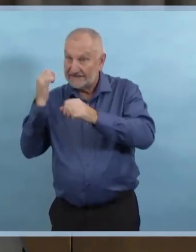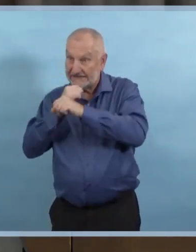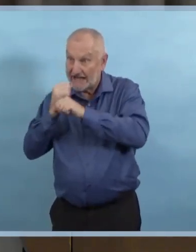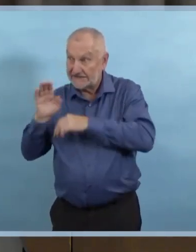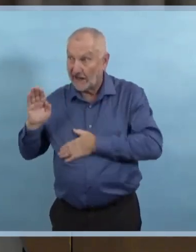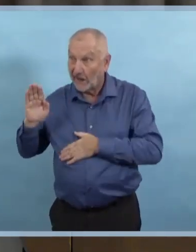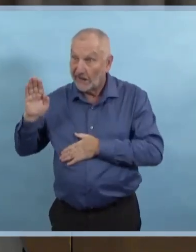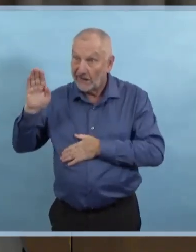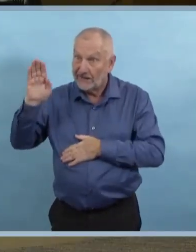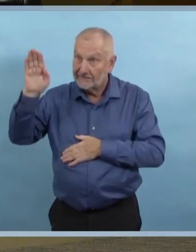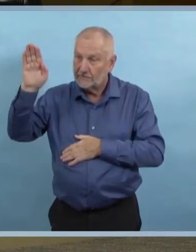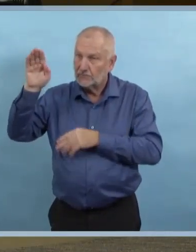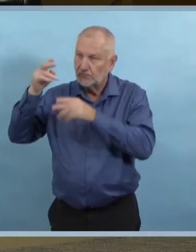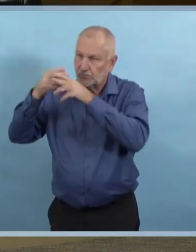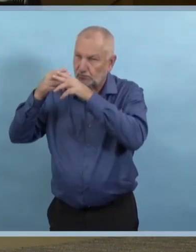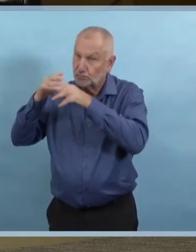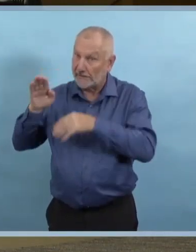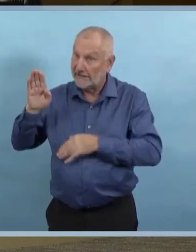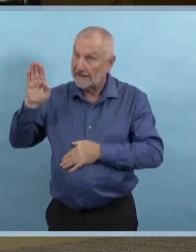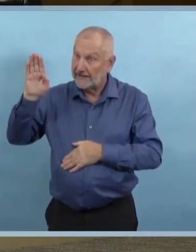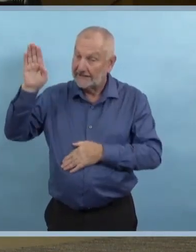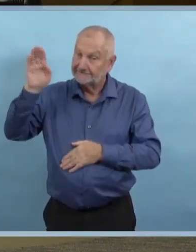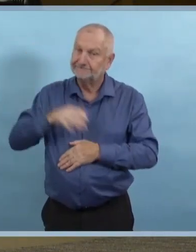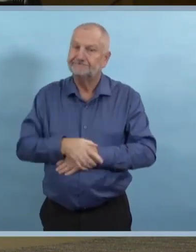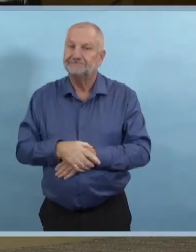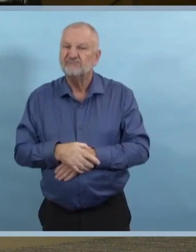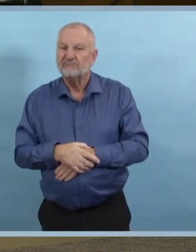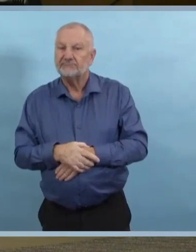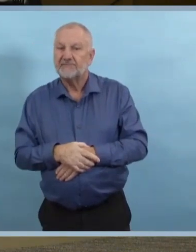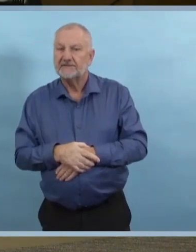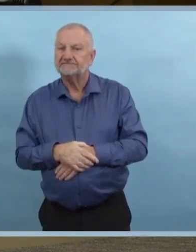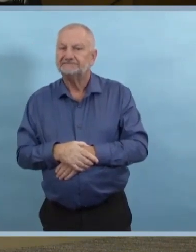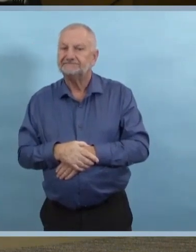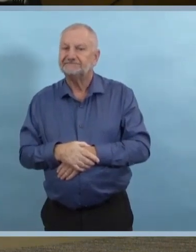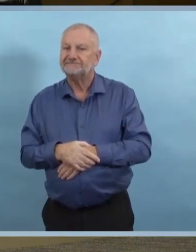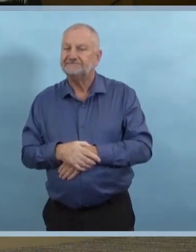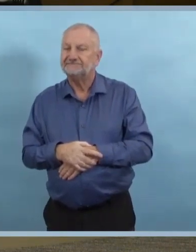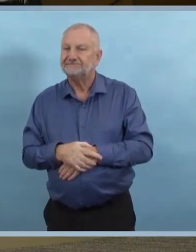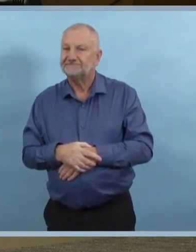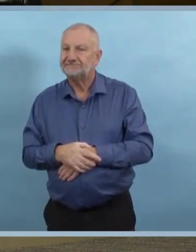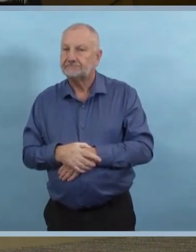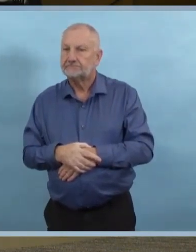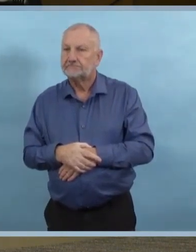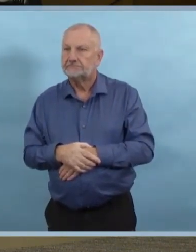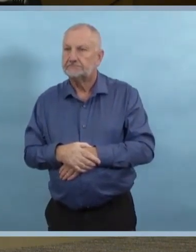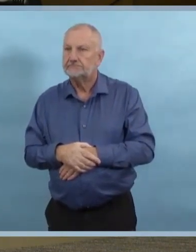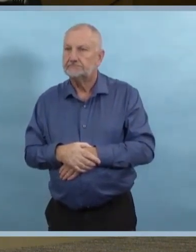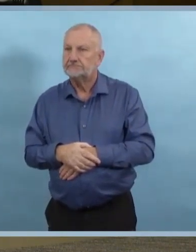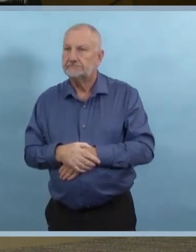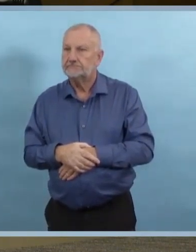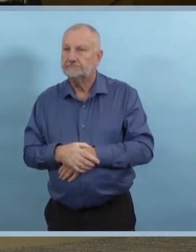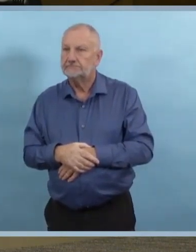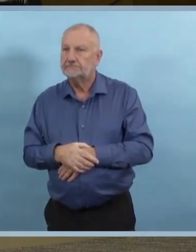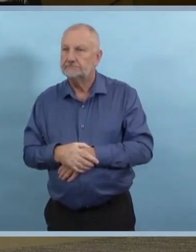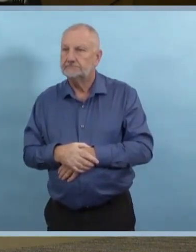Et quels sont les chiffres que vous examinez quand vous dites bientôt? Pouvez-vous nous dire un peu plus précisément ce que ça pourrait être?